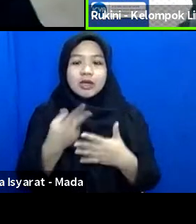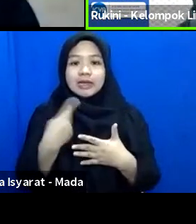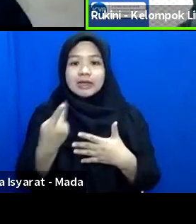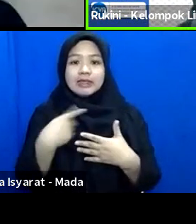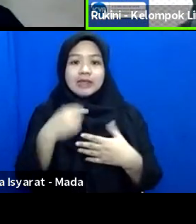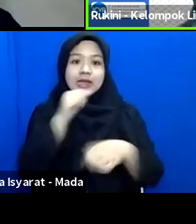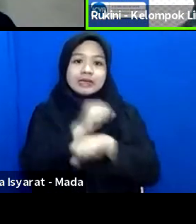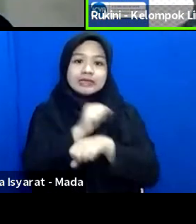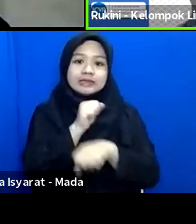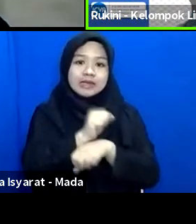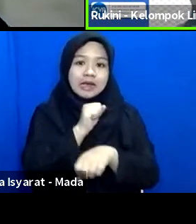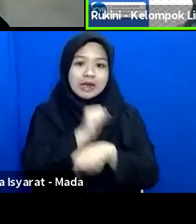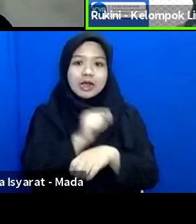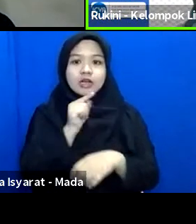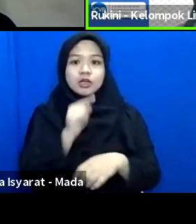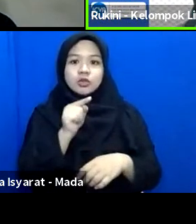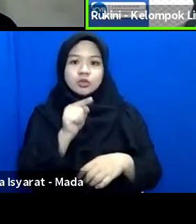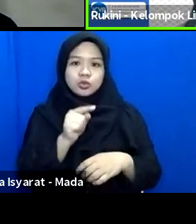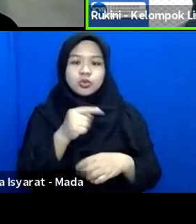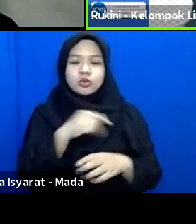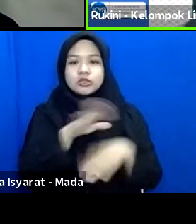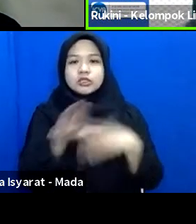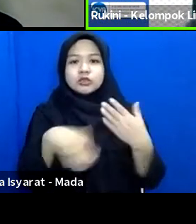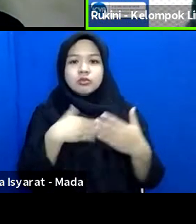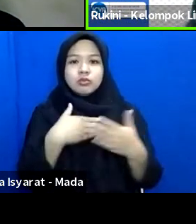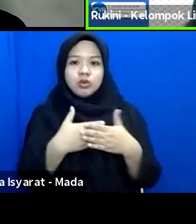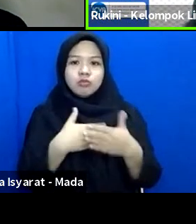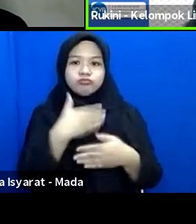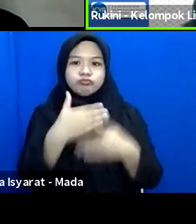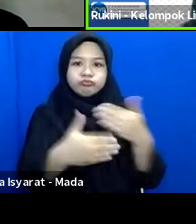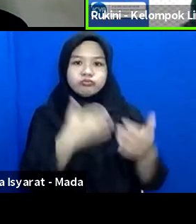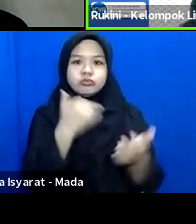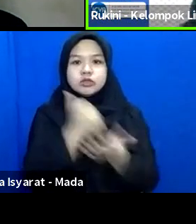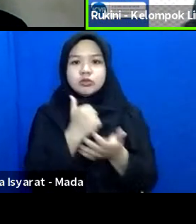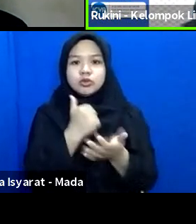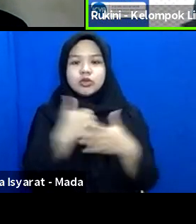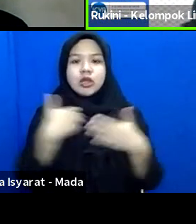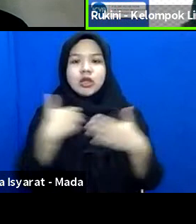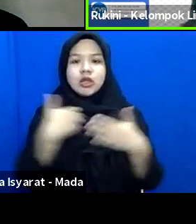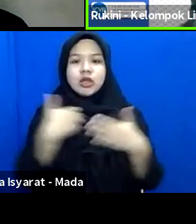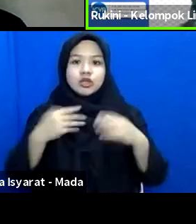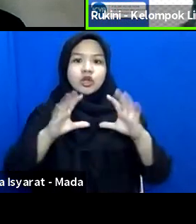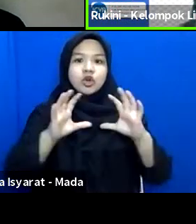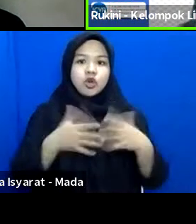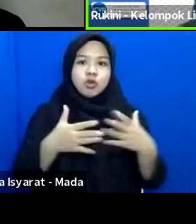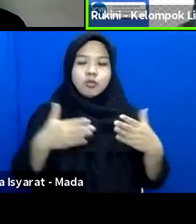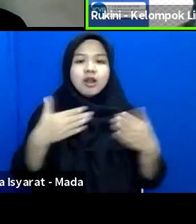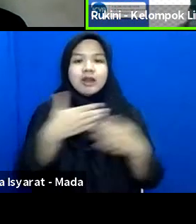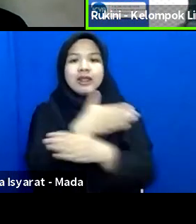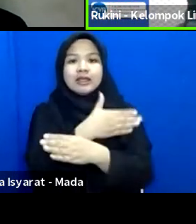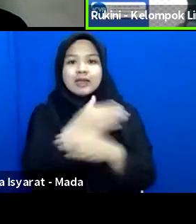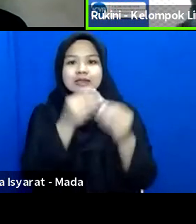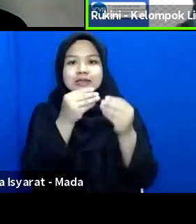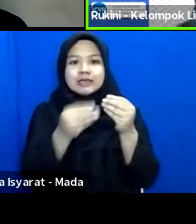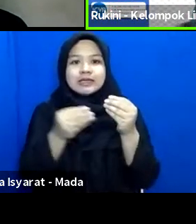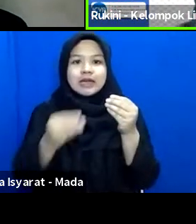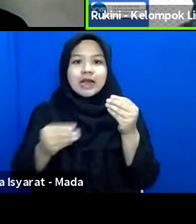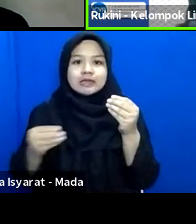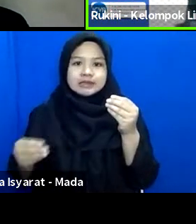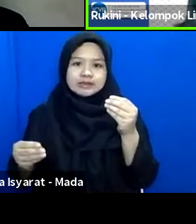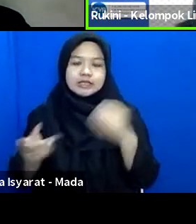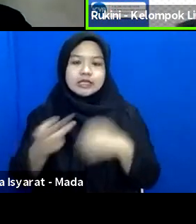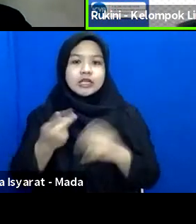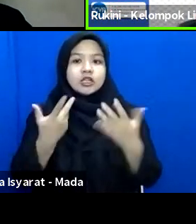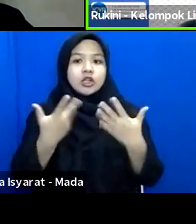kerjakan itu sebenarnya ada dalam kelompok lintas generasi dan kita sudah